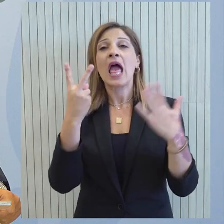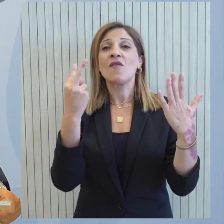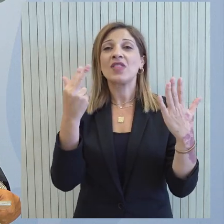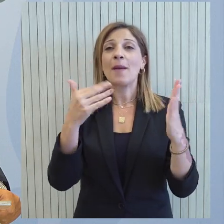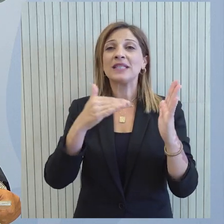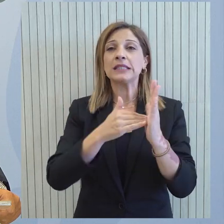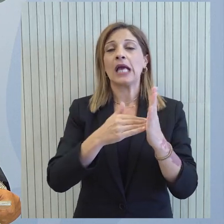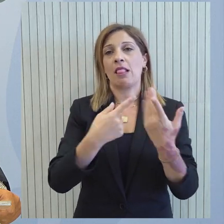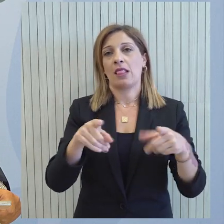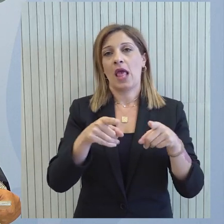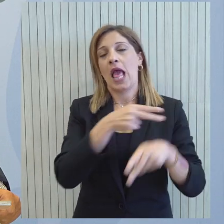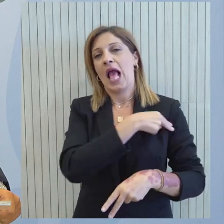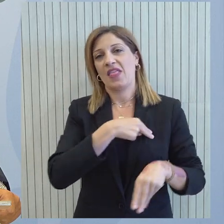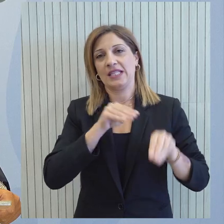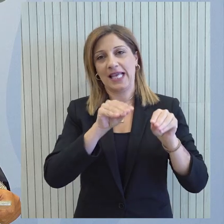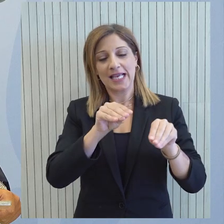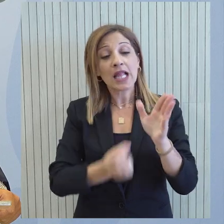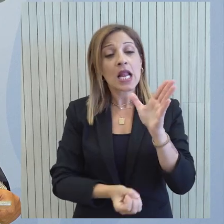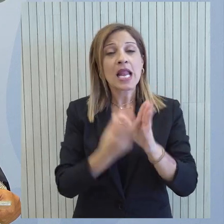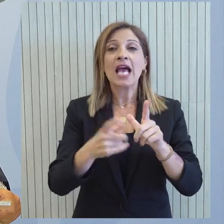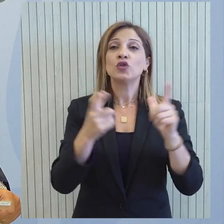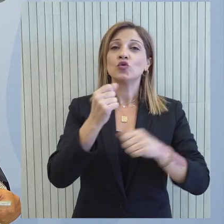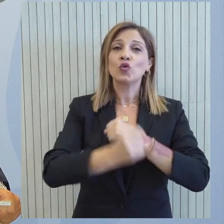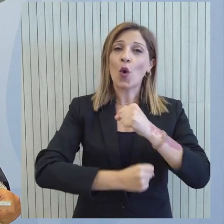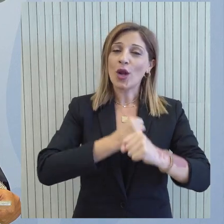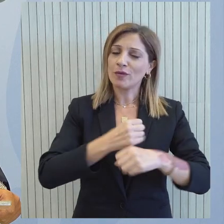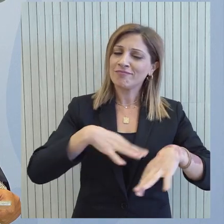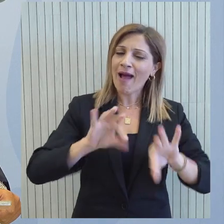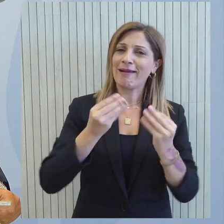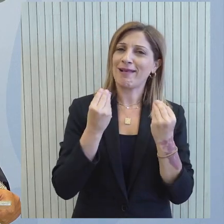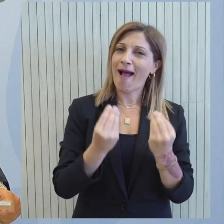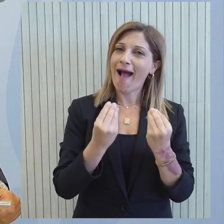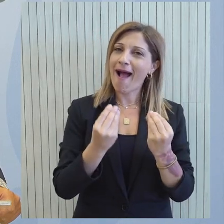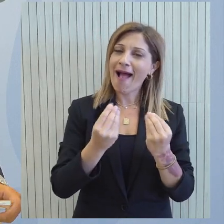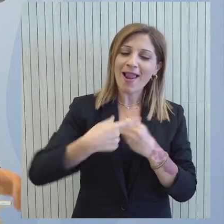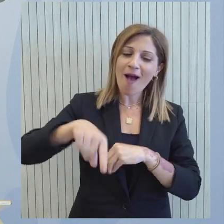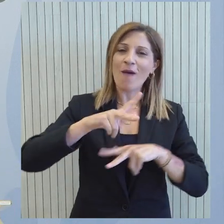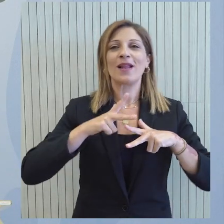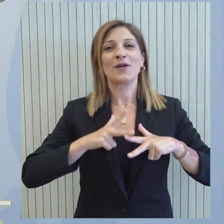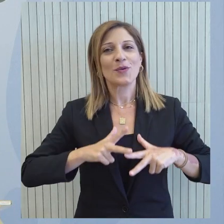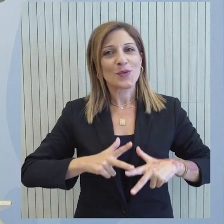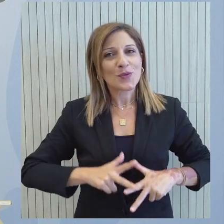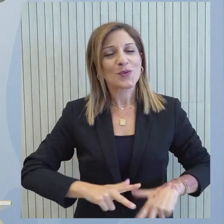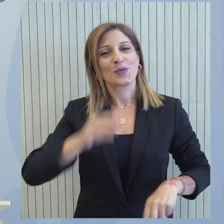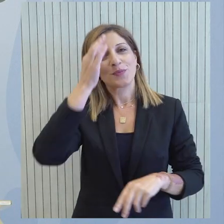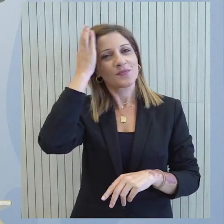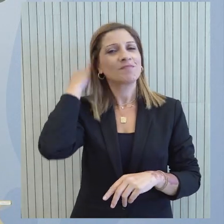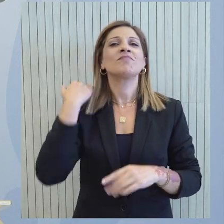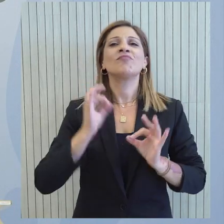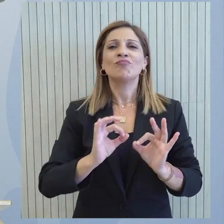πέραν των 7.500 εκπαιδευτικών. Η νέα σχολική χρονιά αρχίζει με τις καλύτερες προϋποθέσεις σε συνθήκες